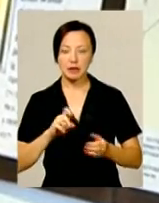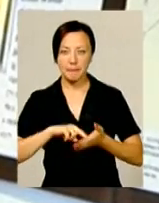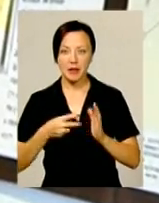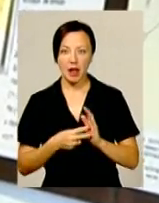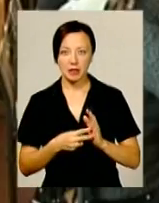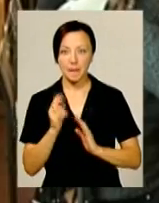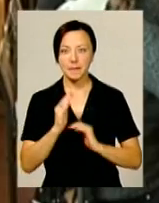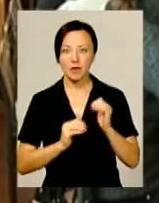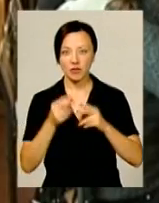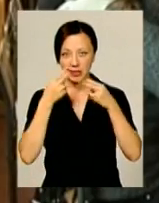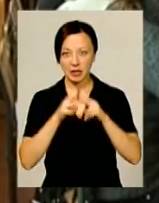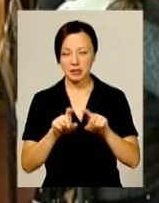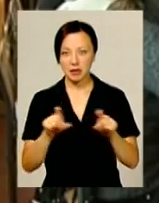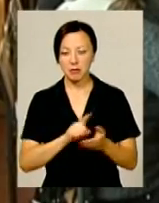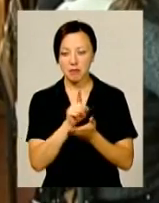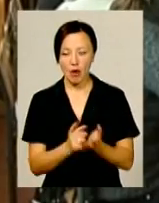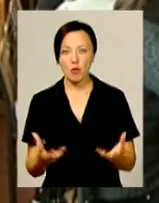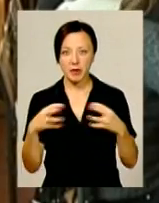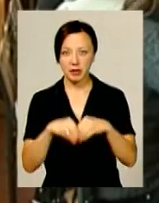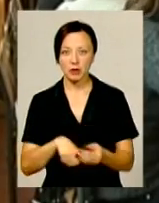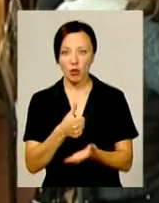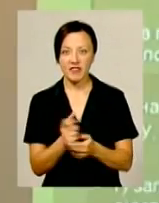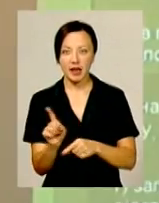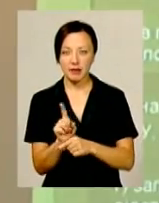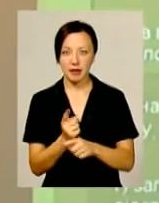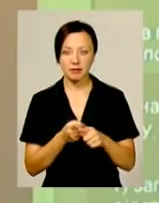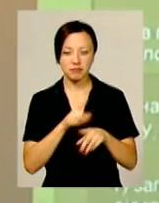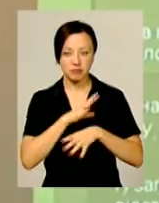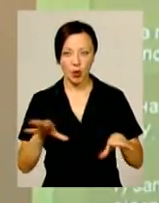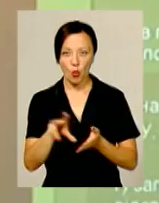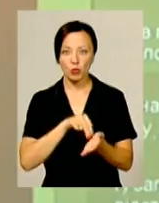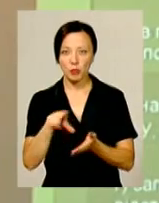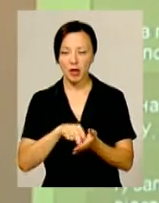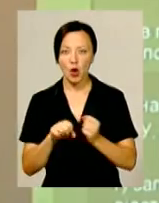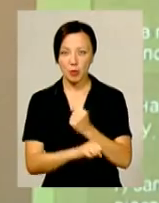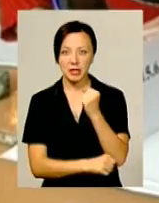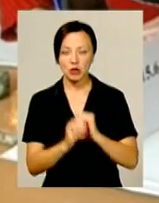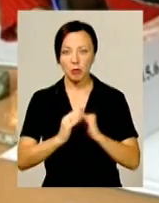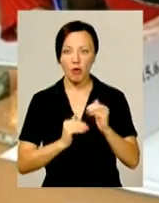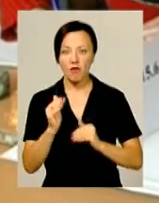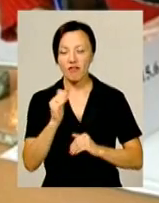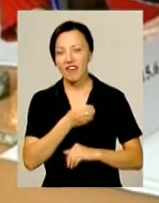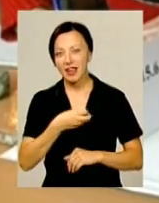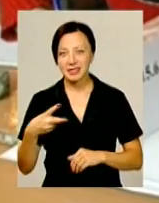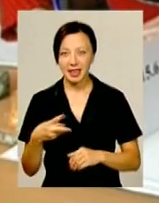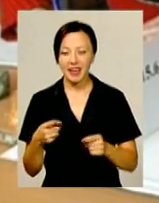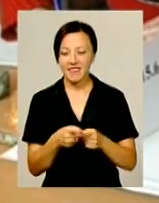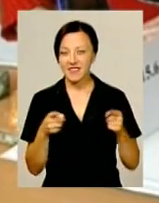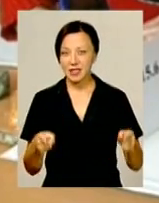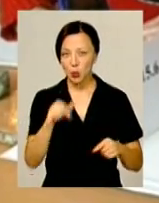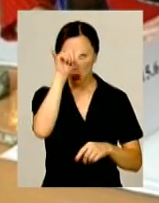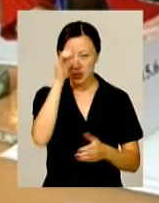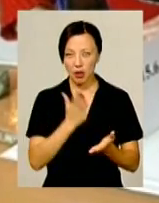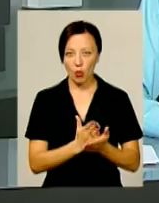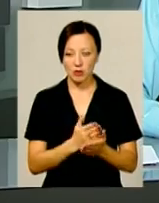профтехзаклади мають об'єднати. Головні критерії при цьому – уникнення дублювання робітничих професій та відстань, на якій училища